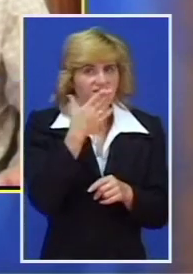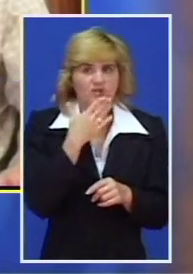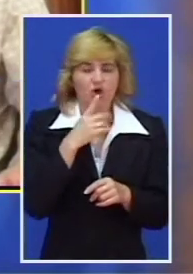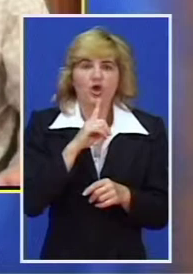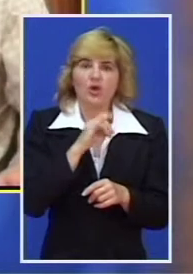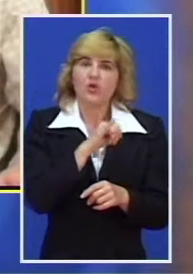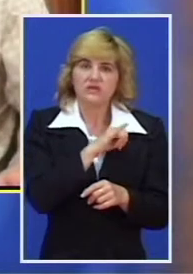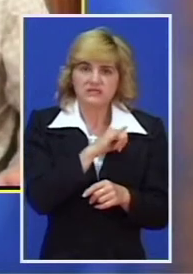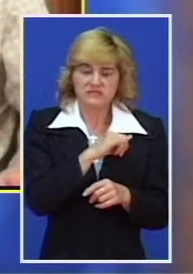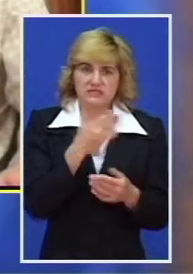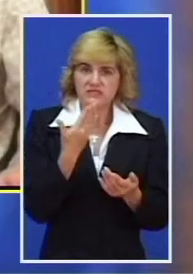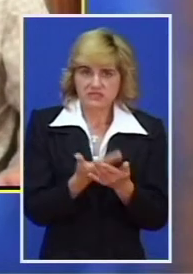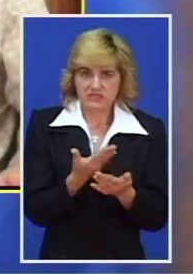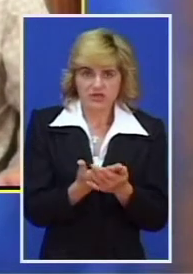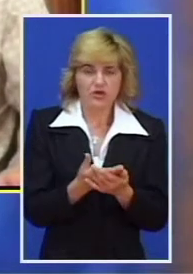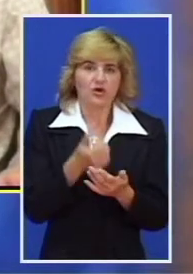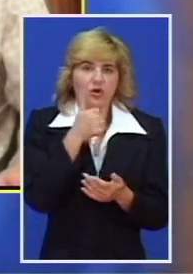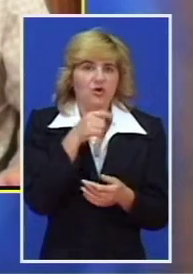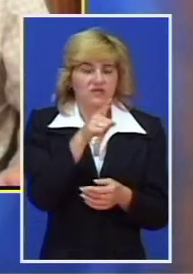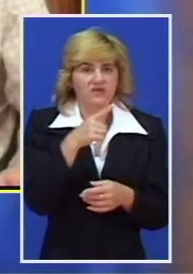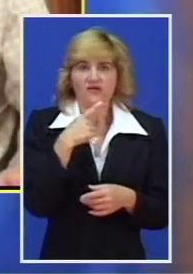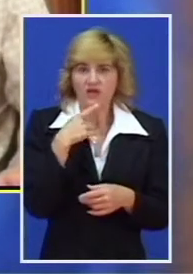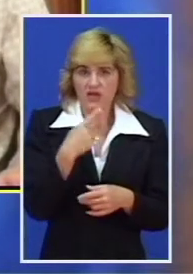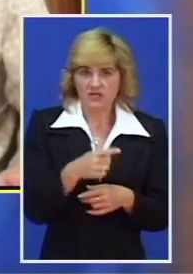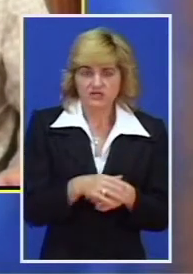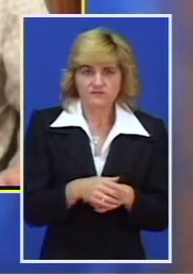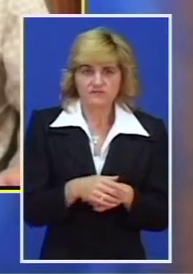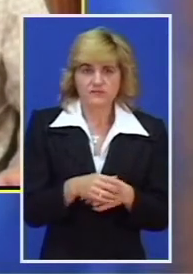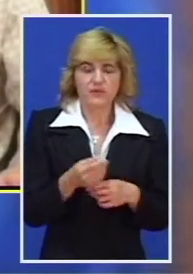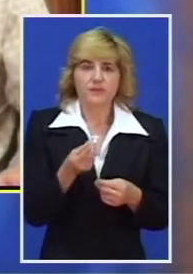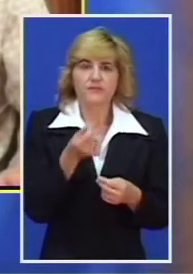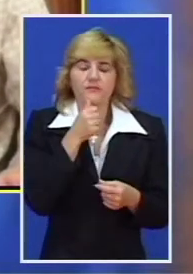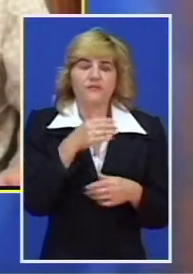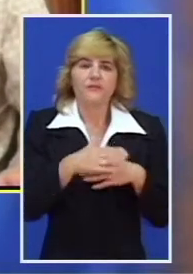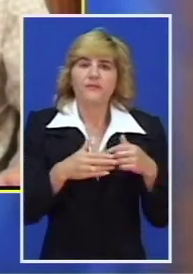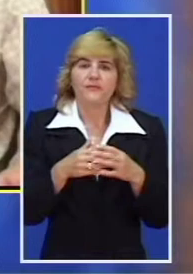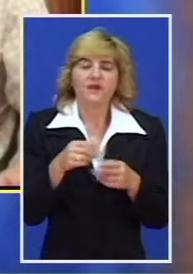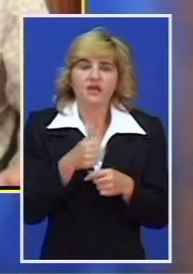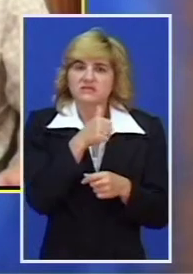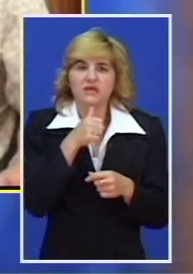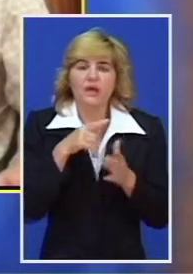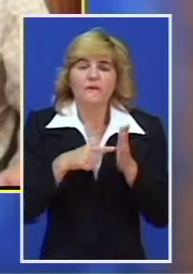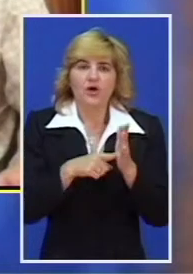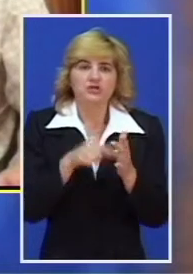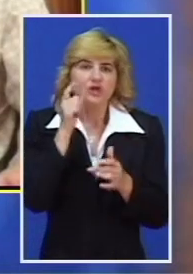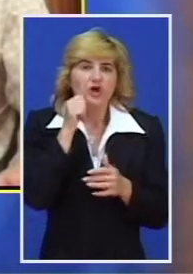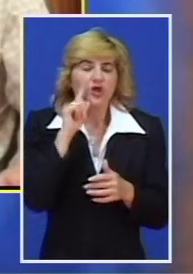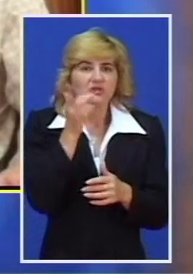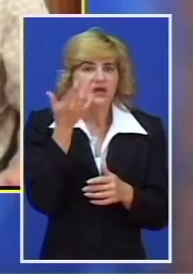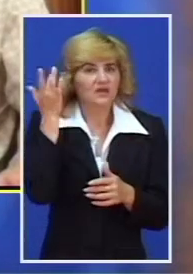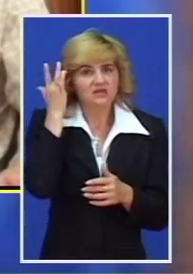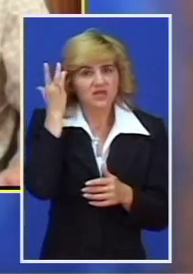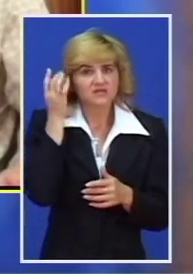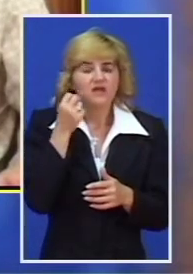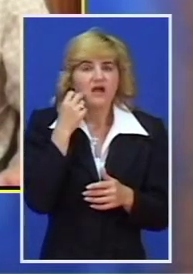zainteresovane za to, upravo iz tog razloga koje ste vi pomenuli. Dakle, praksa je pokazala da su roditelji totalno neinformisani kada je